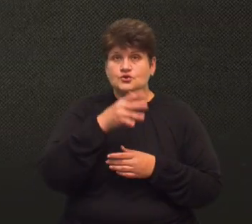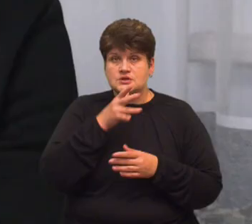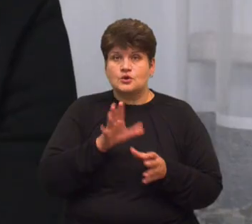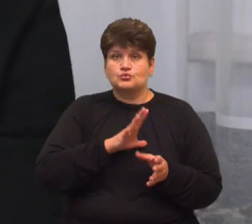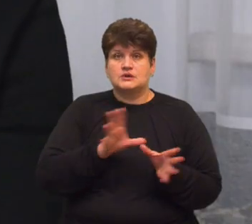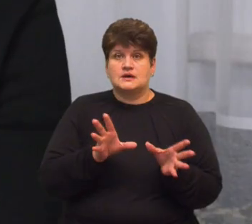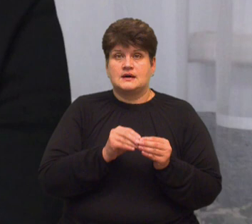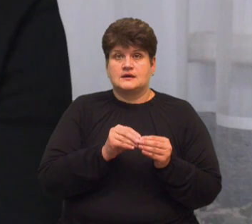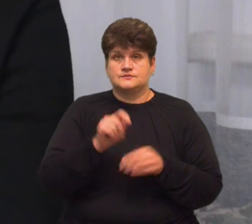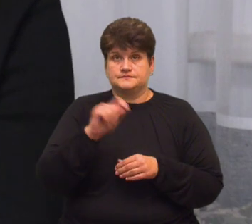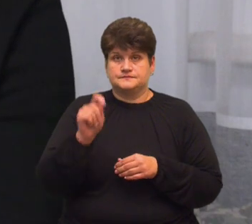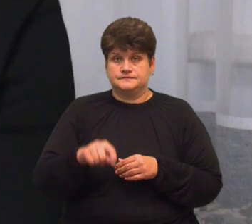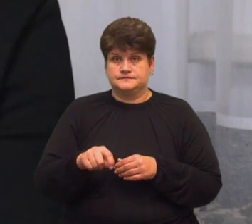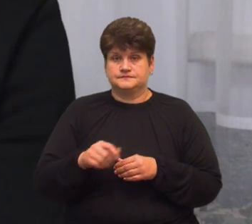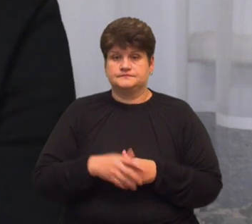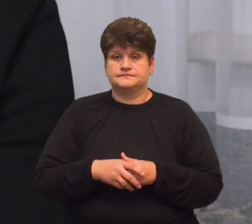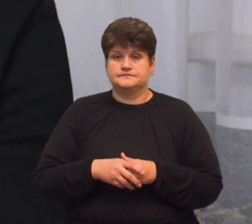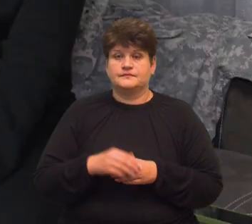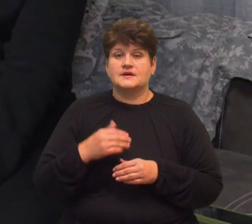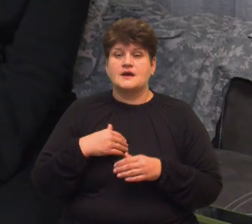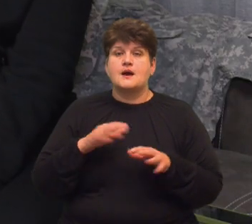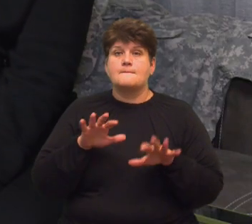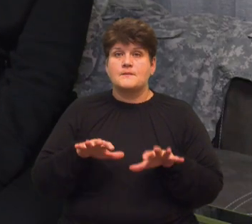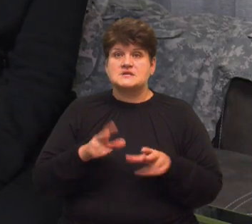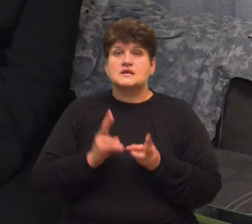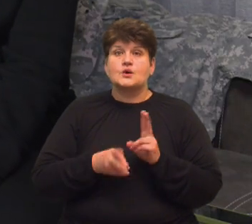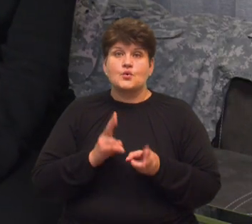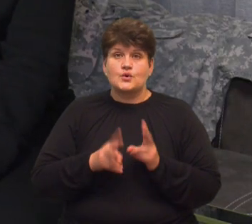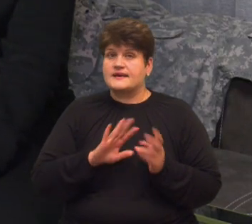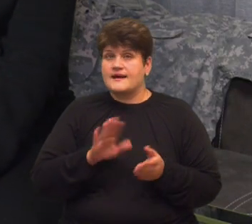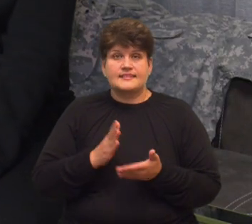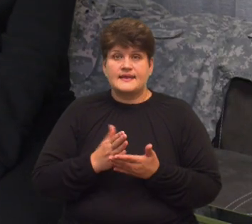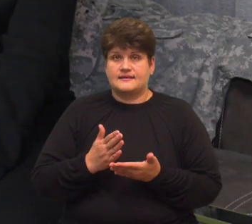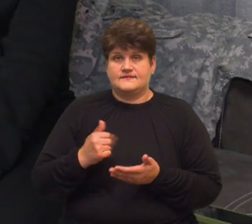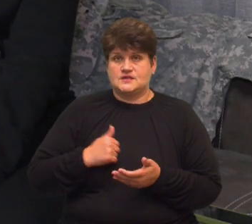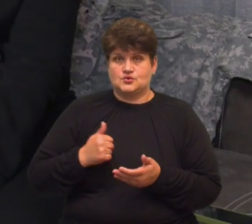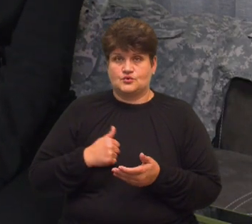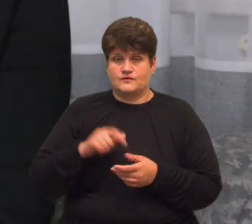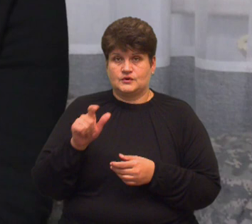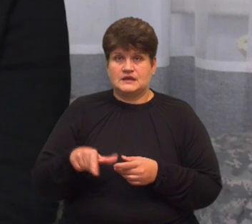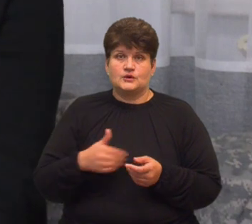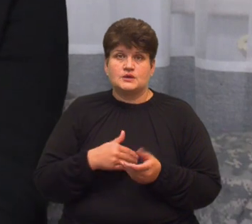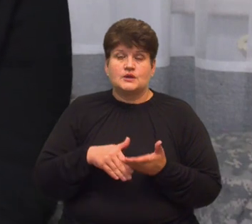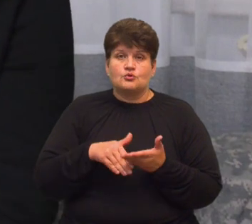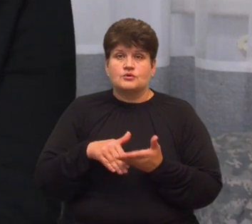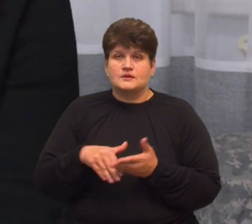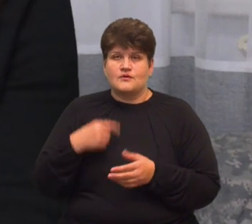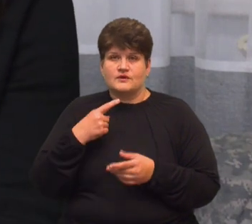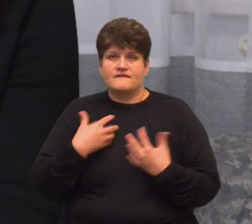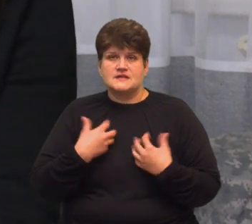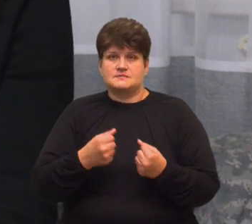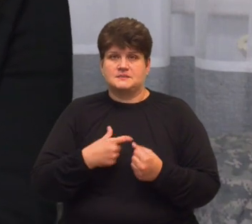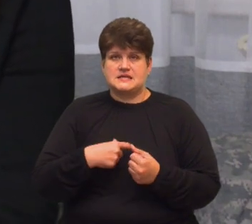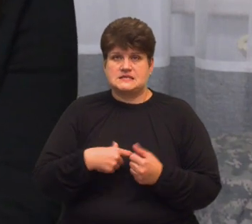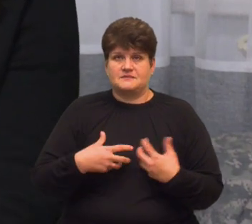з ним на передовій. Я ж по посаді кухар. Я не військова людина, але я дуже хотіла щось допомогти. Я все казала, візьми мене до себе.